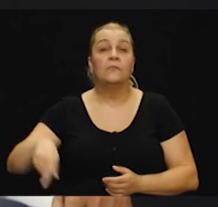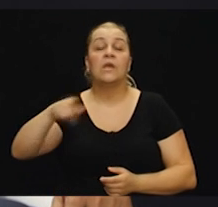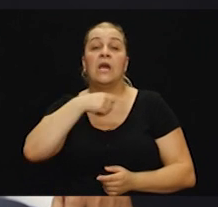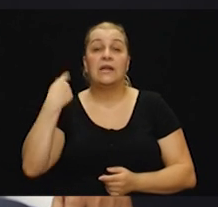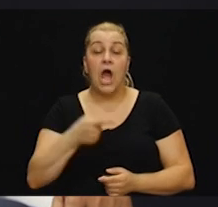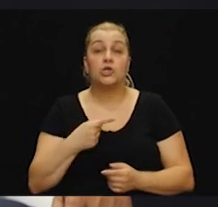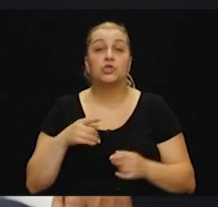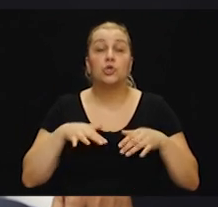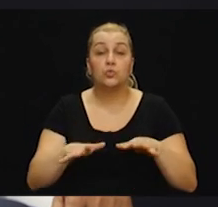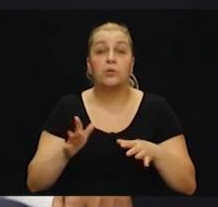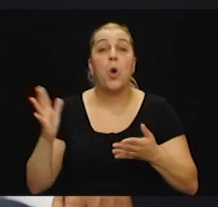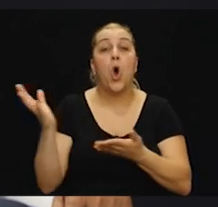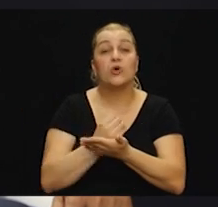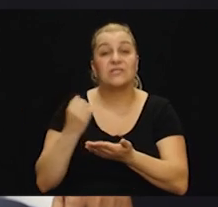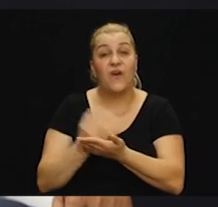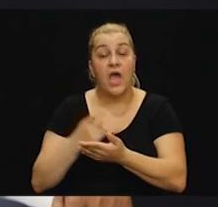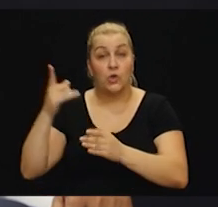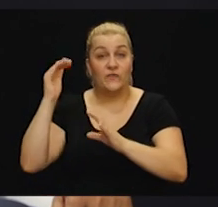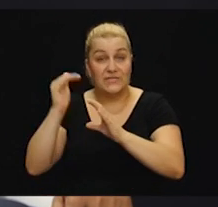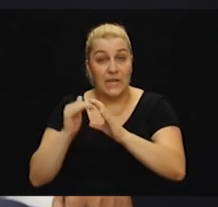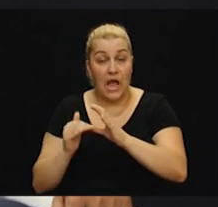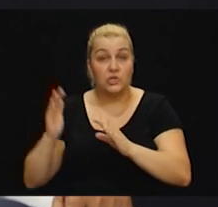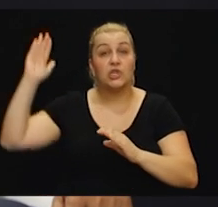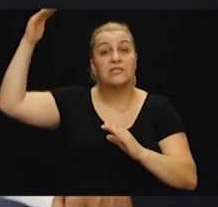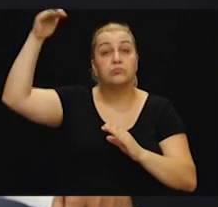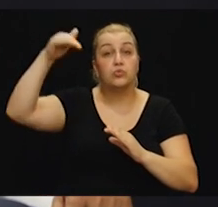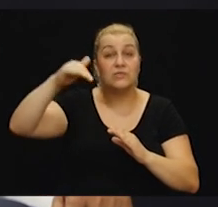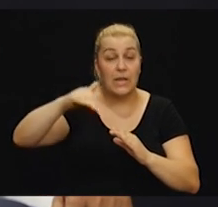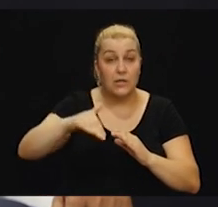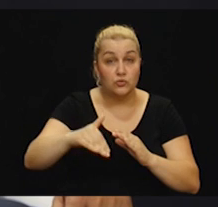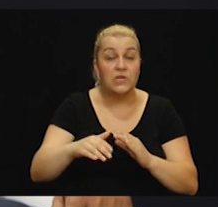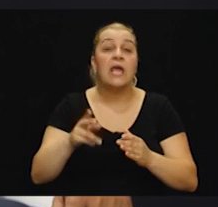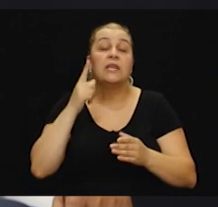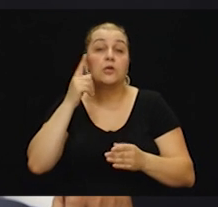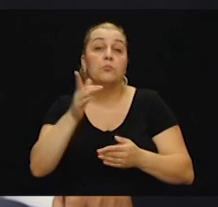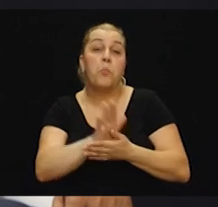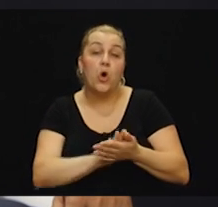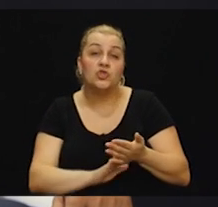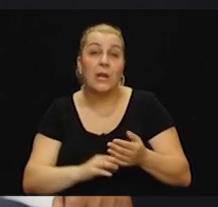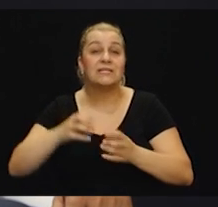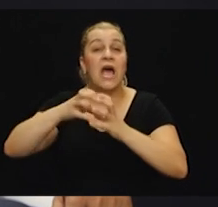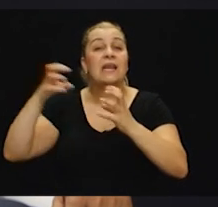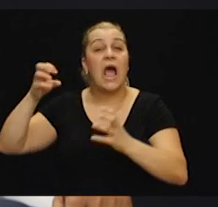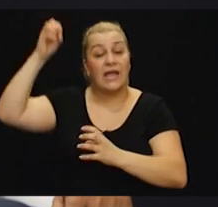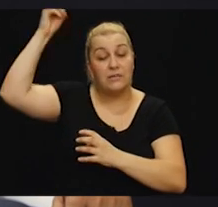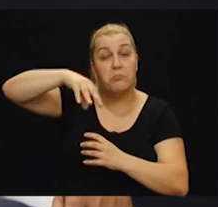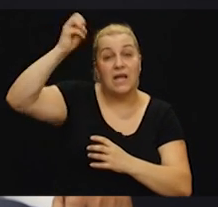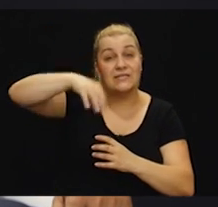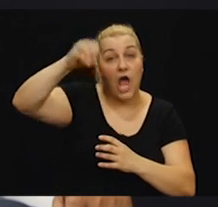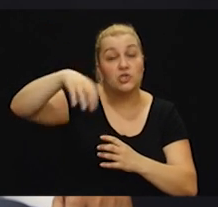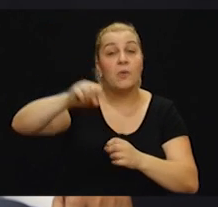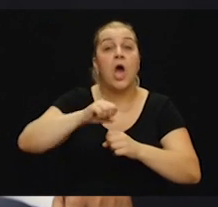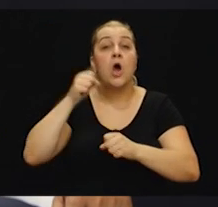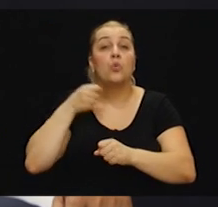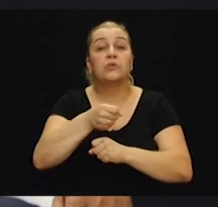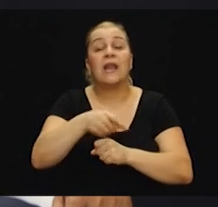Naši ljudi po osvajanju skladišta gori su se spustili od ozgu sa sjedvene strane po obroncima i počeli sa raketnim bacačima tuđ doli